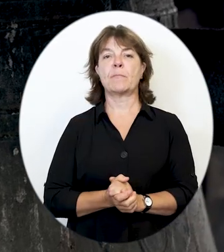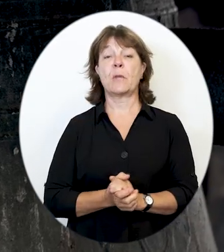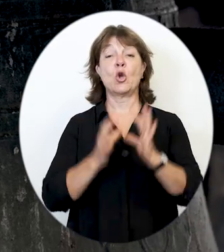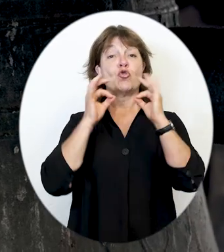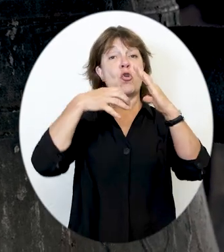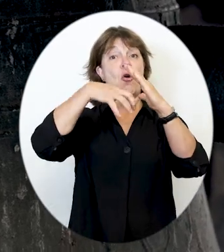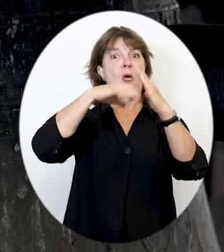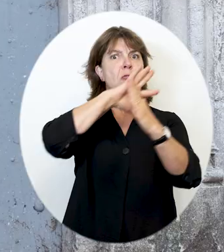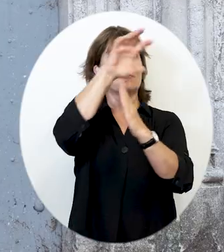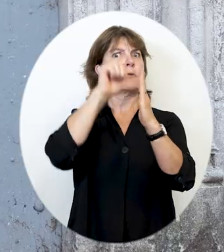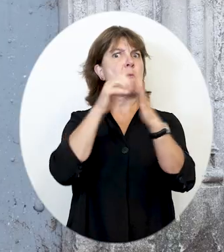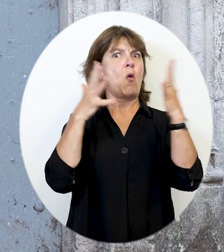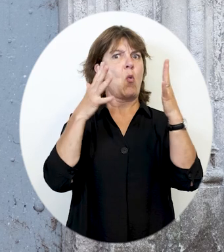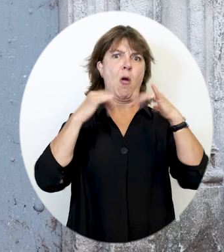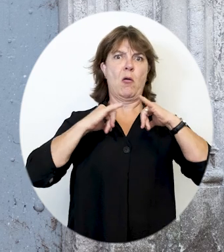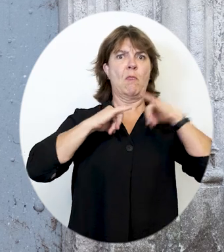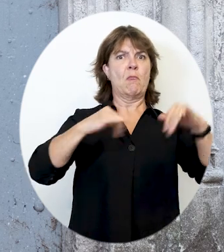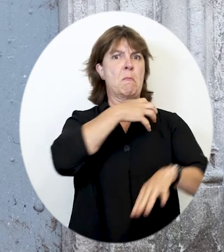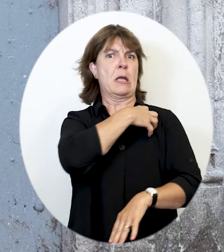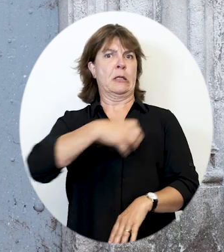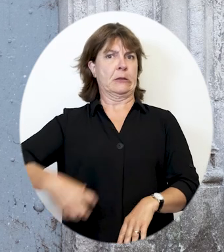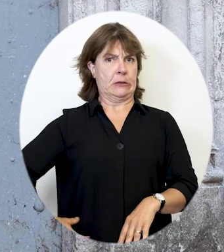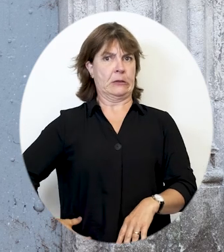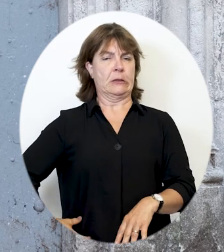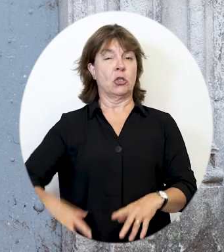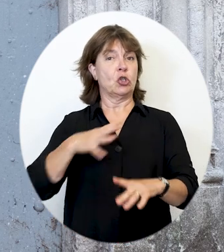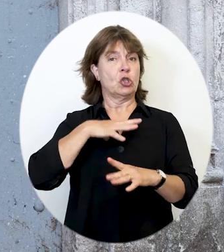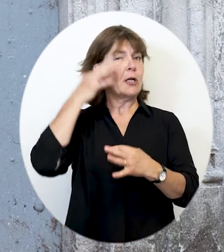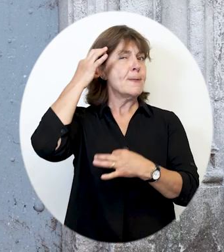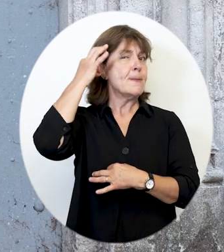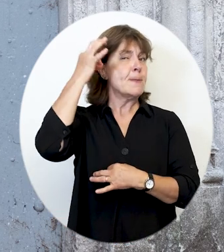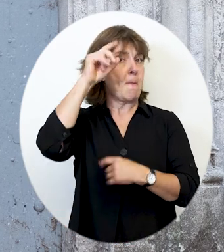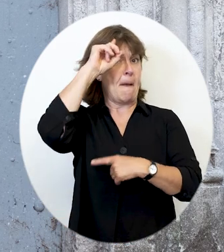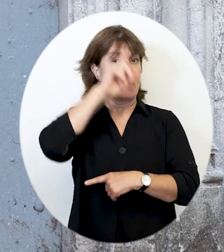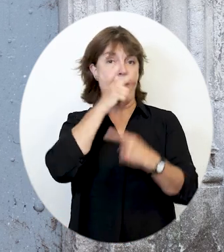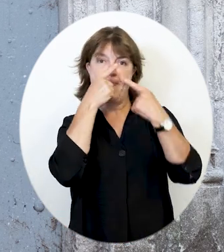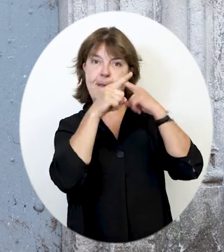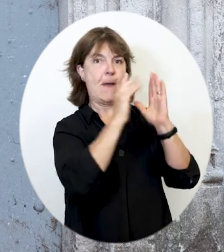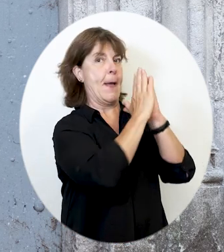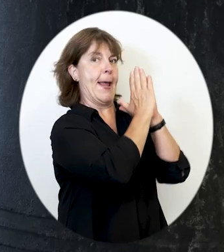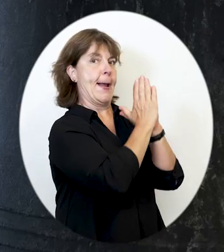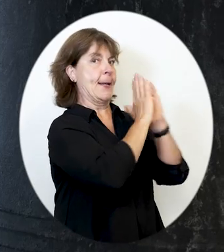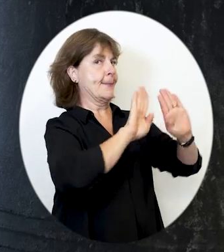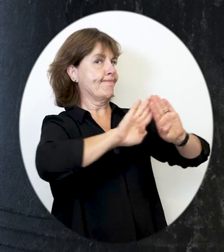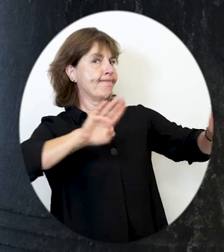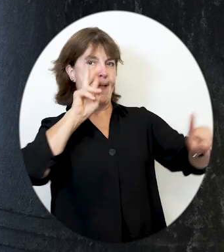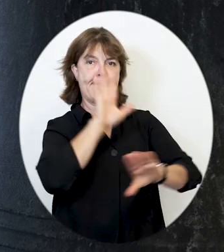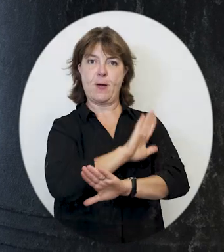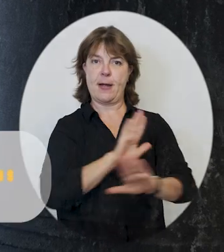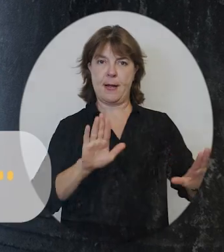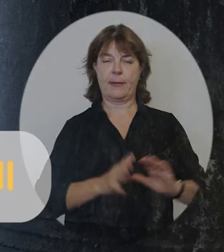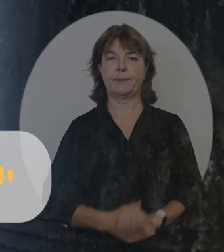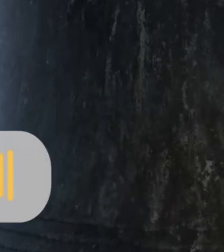Ces cloches symbolisent le pouvoir municipal. Elles ont un son volontairement différent de celui des églises de la ville